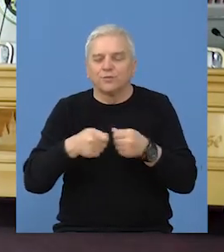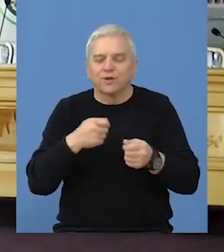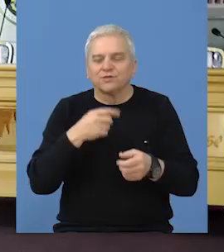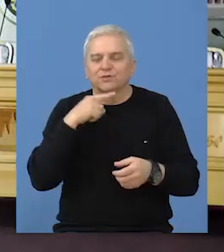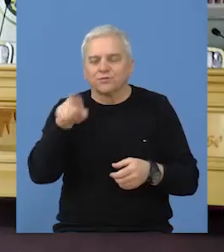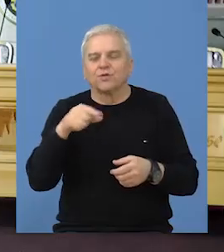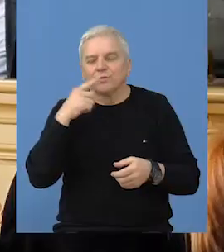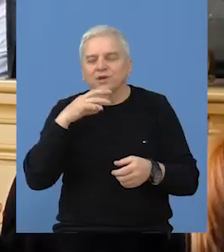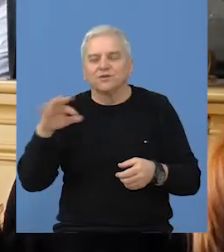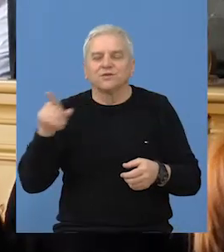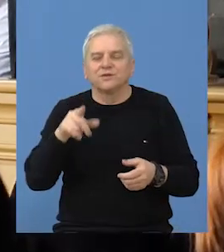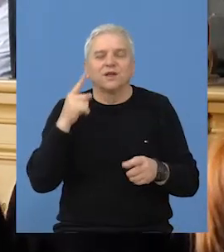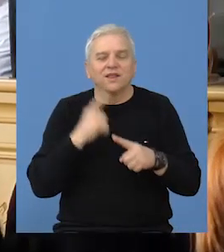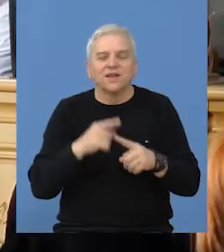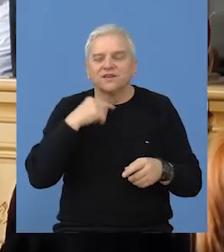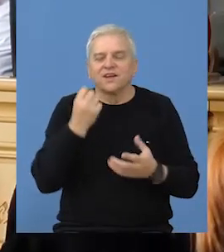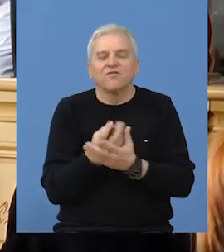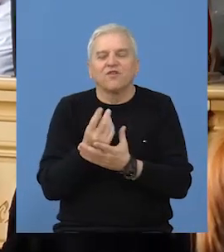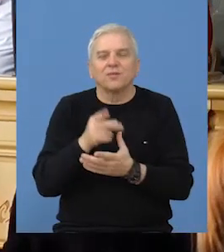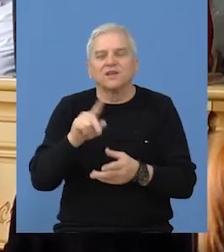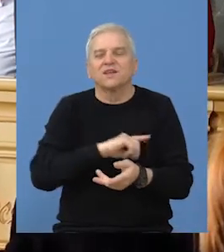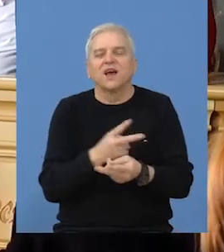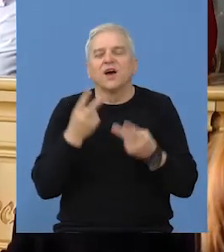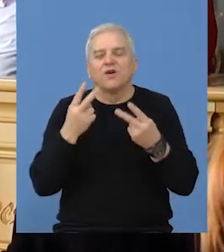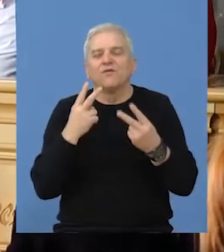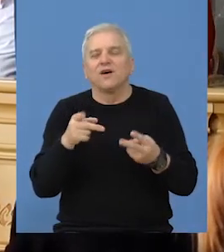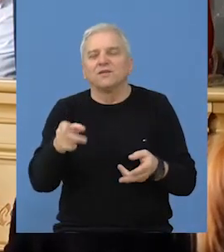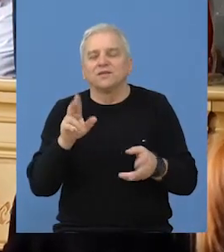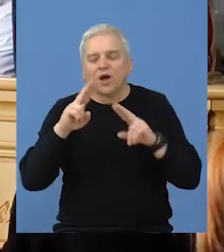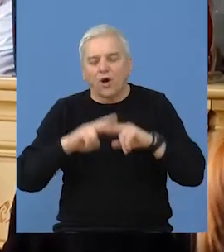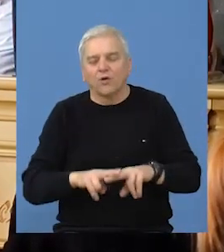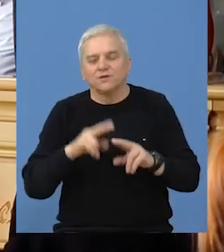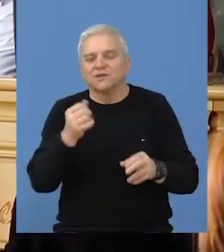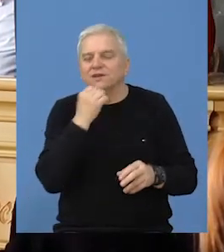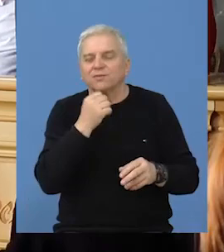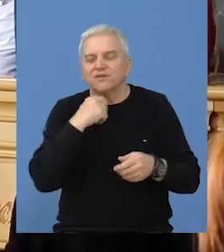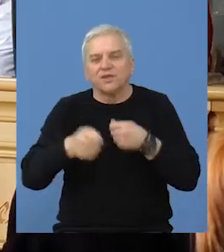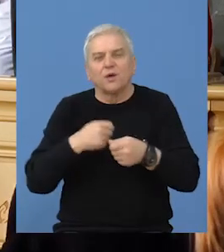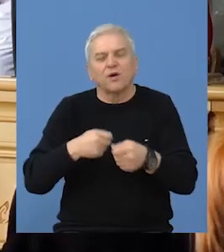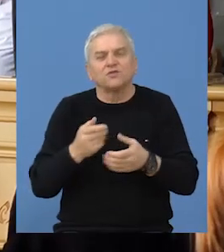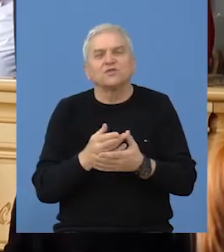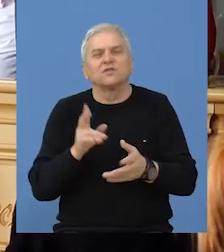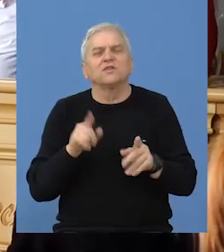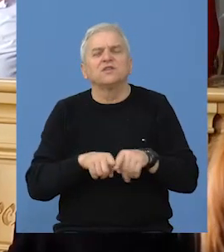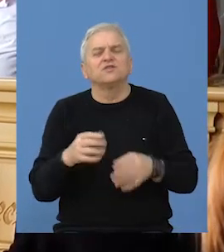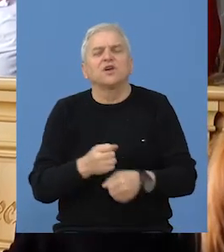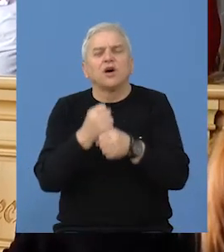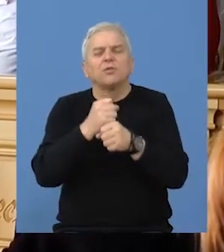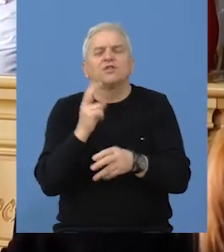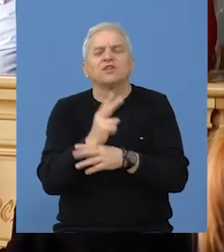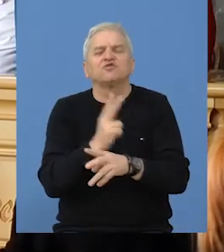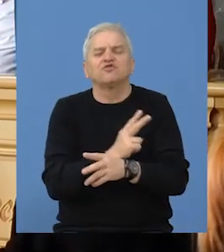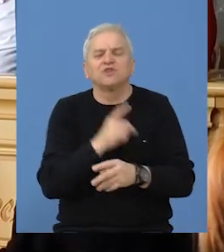toj nekoj priči. Da su pravovremene informacije od velikog značaja za opstanak privatnog biznisa kao i